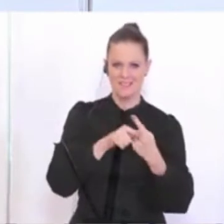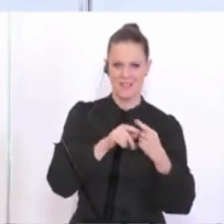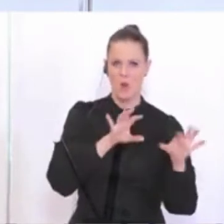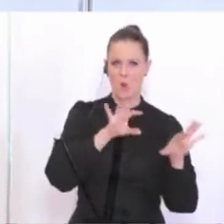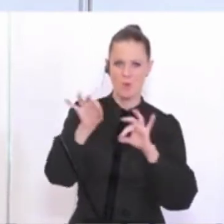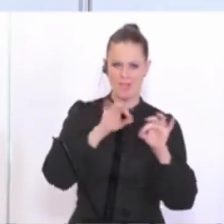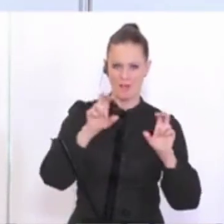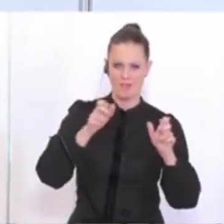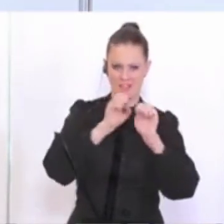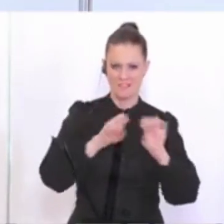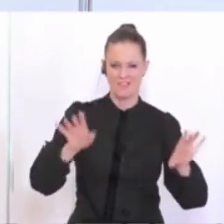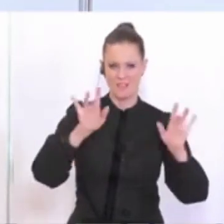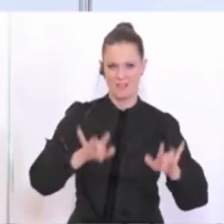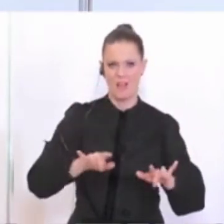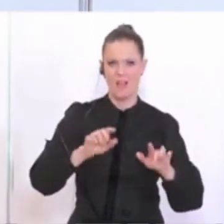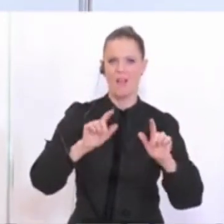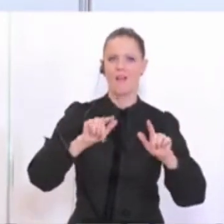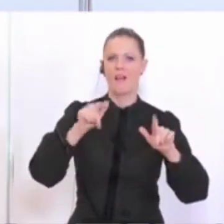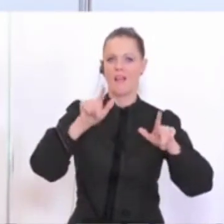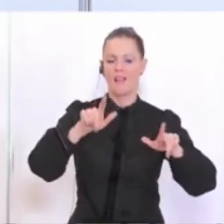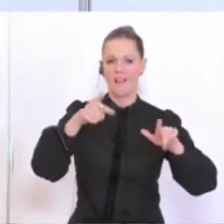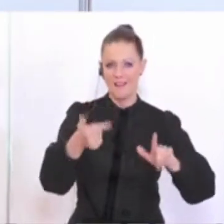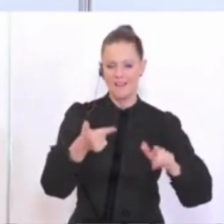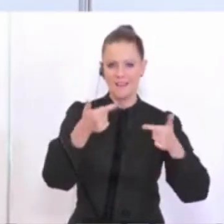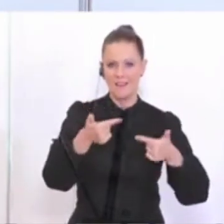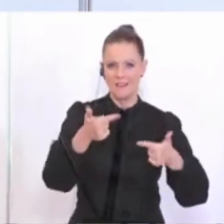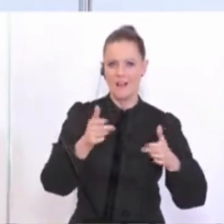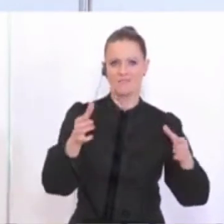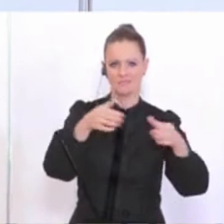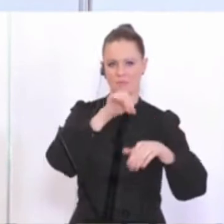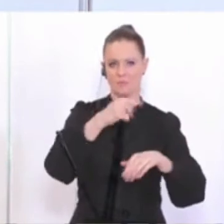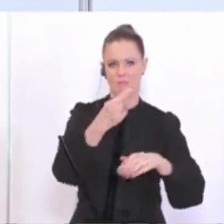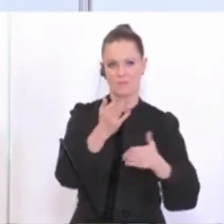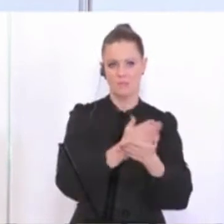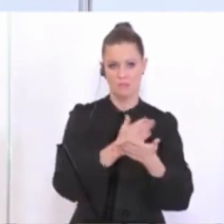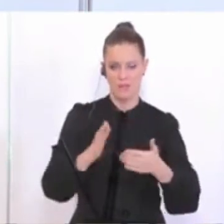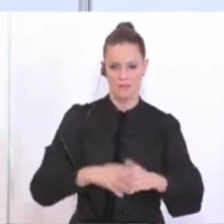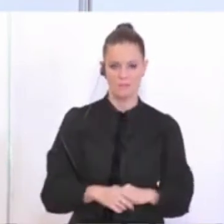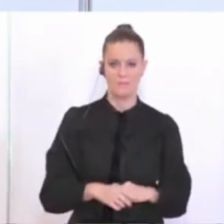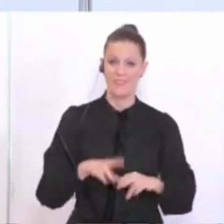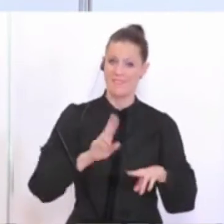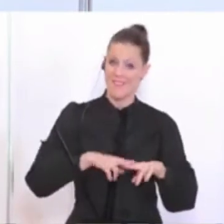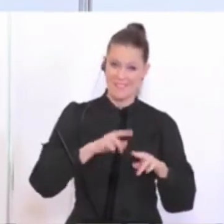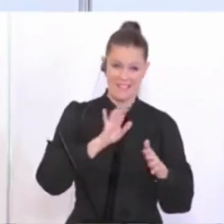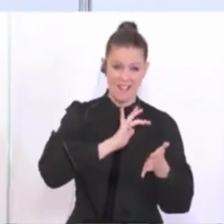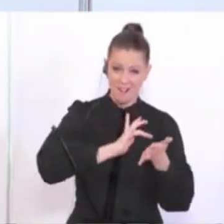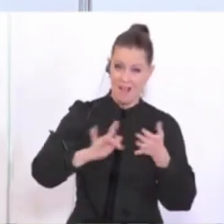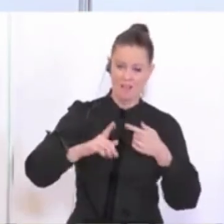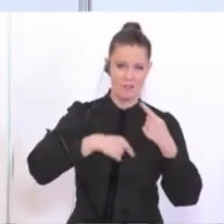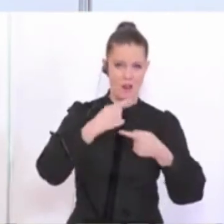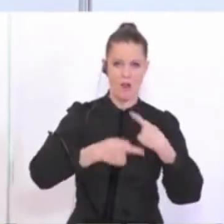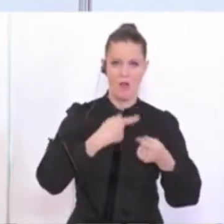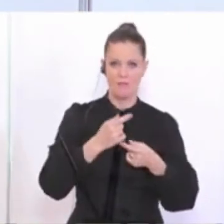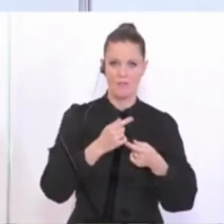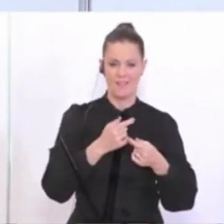selber entscheiden noch einmal. Wir würden allerdings schon schneller als mit ersten Mäh, wenn jetzt alles glatt geht, dieses Training